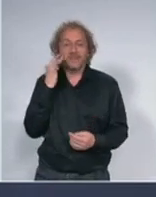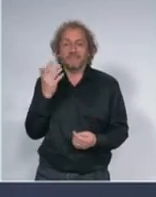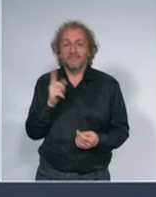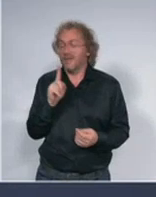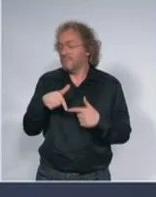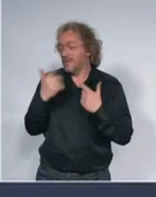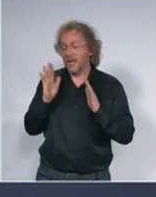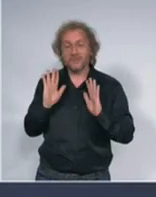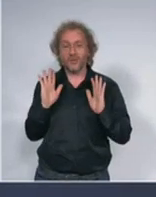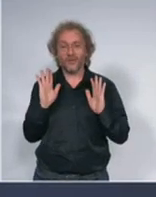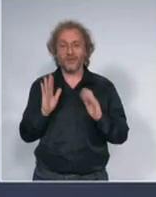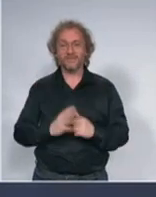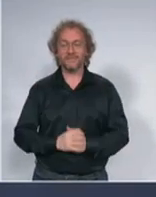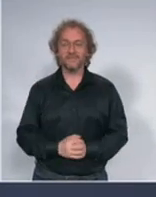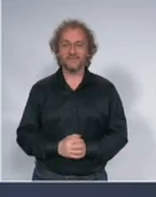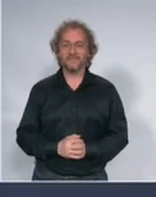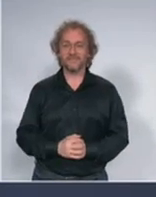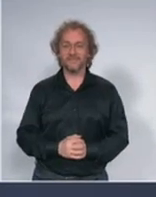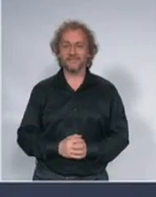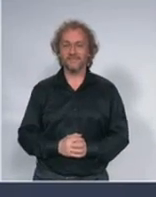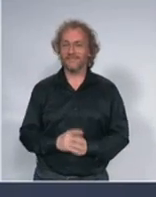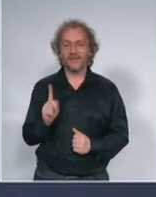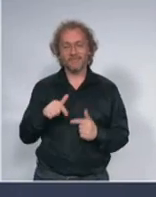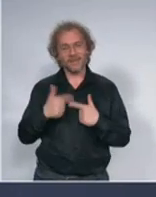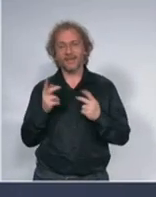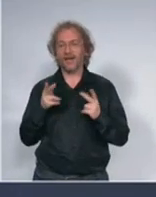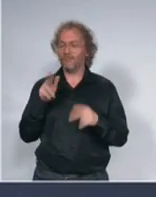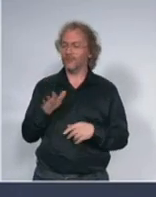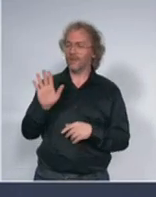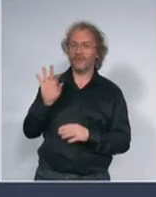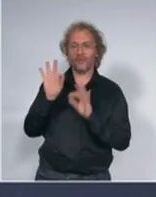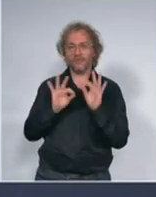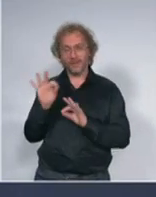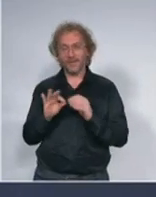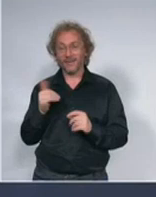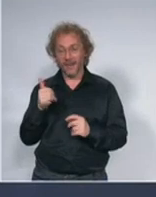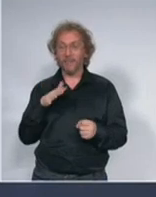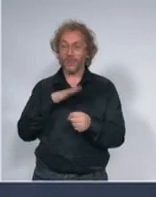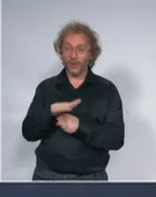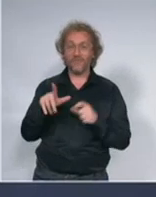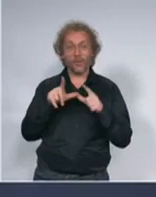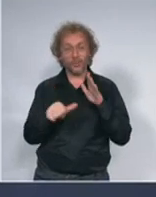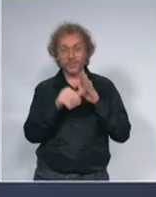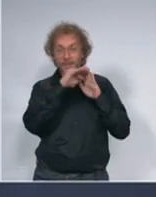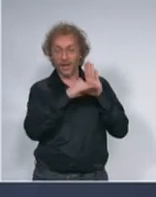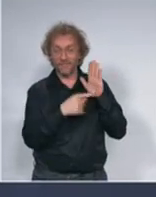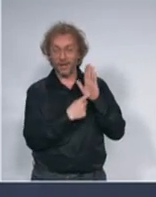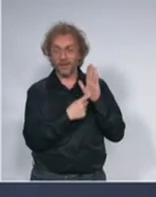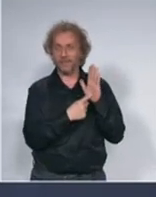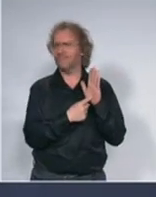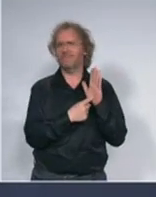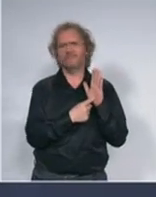kako ljudi uopšte tako mogu da komentarešu a da li je protivustavno pa ne nije